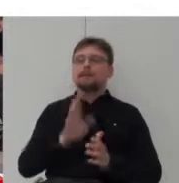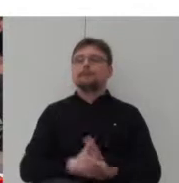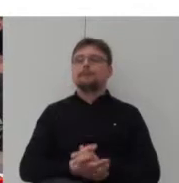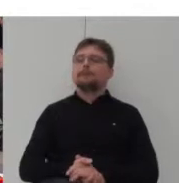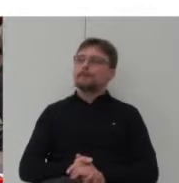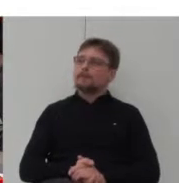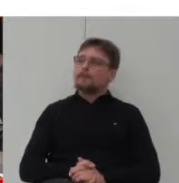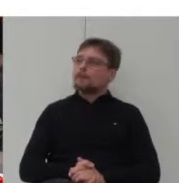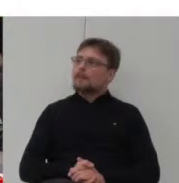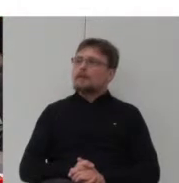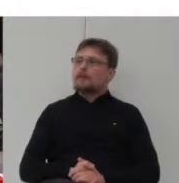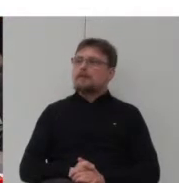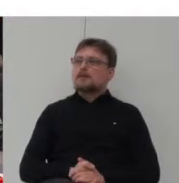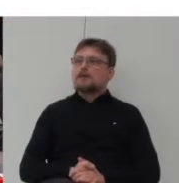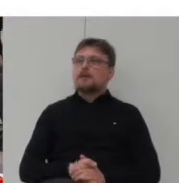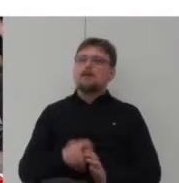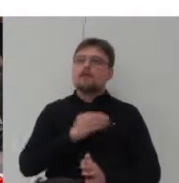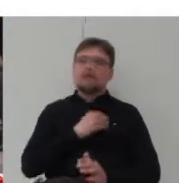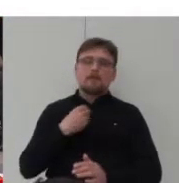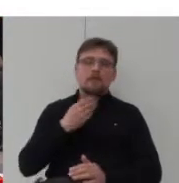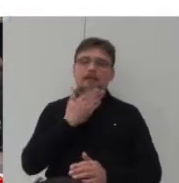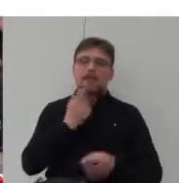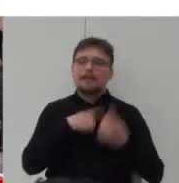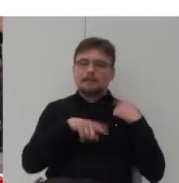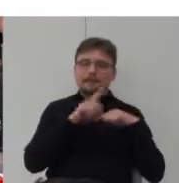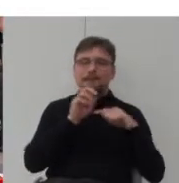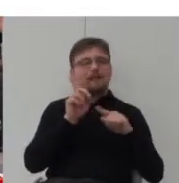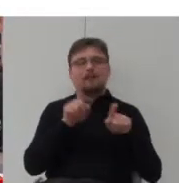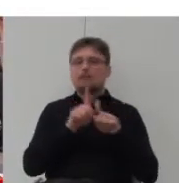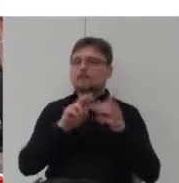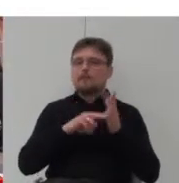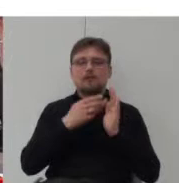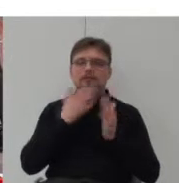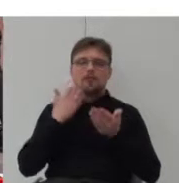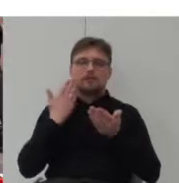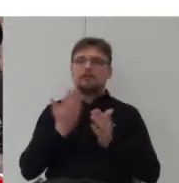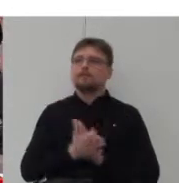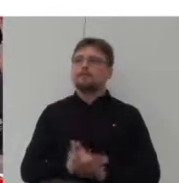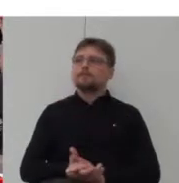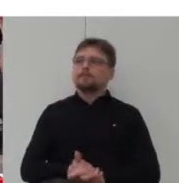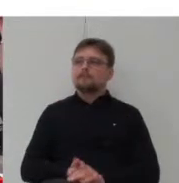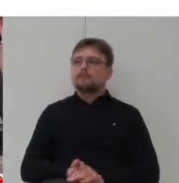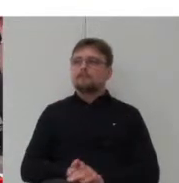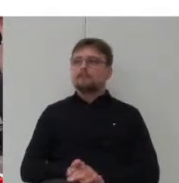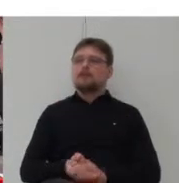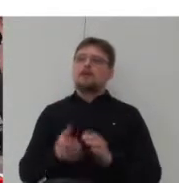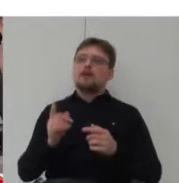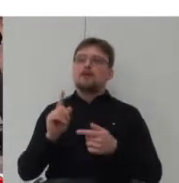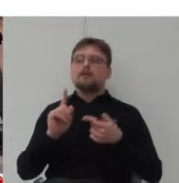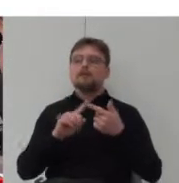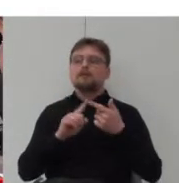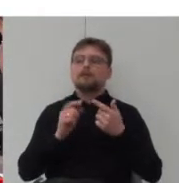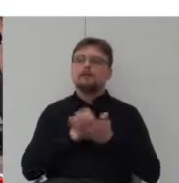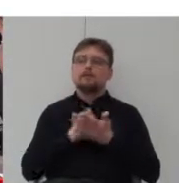nie mamy często ani tradycji, ani planu. Po drugie chcemy mieszkać w mieście, ale